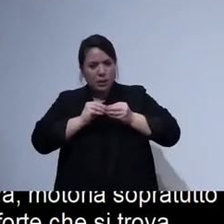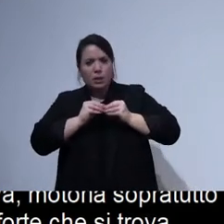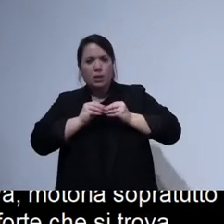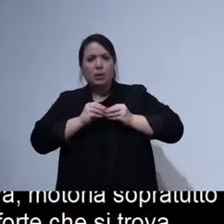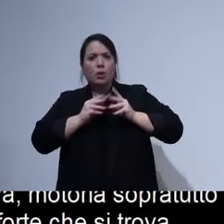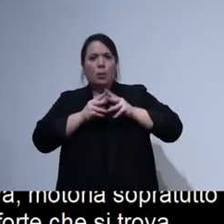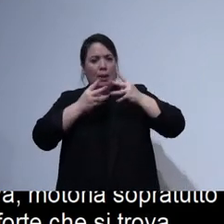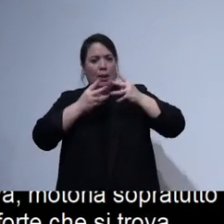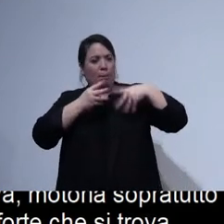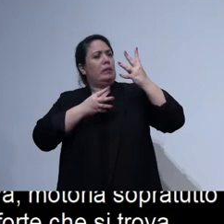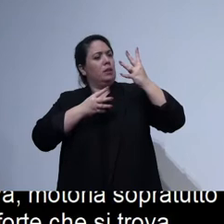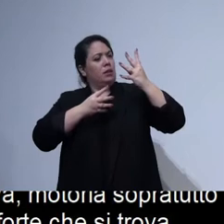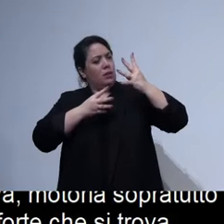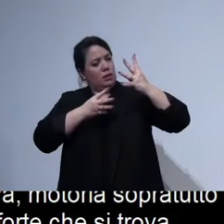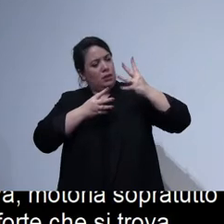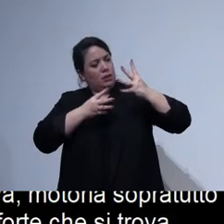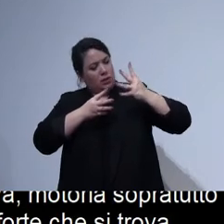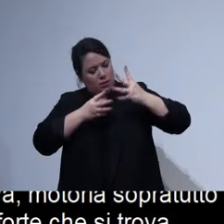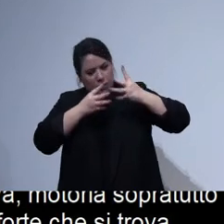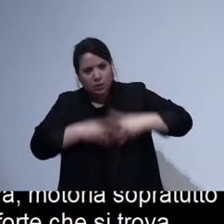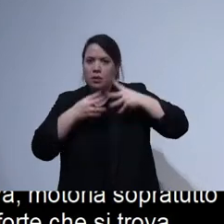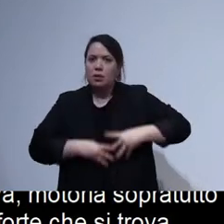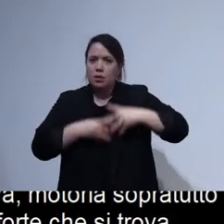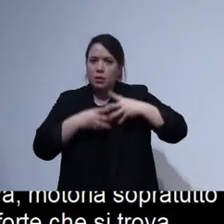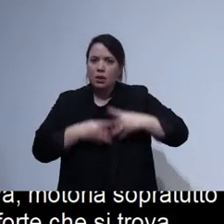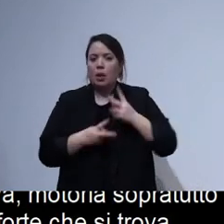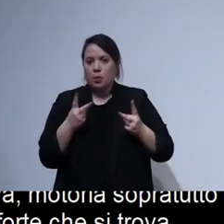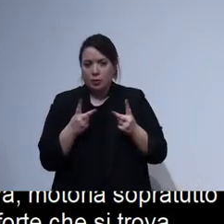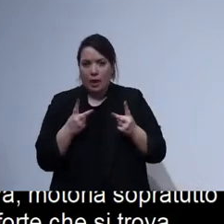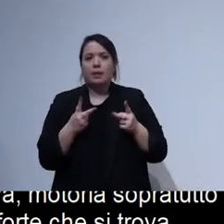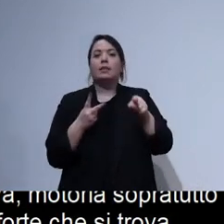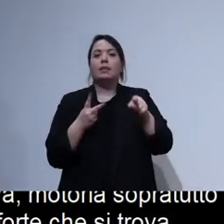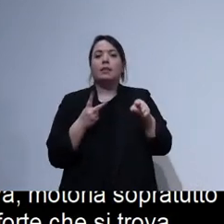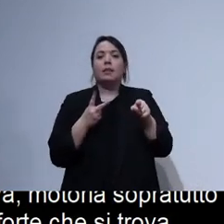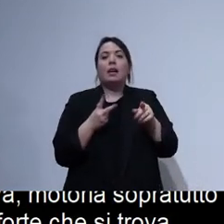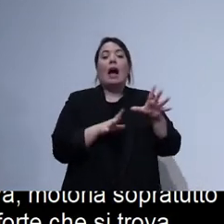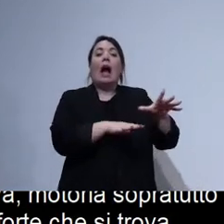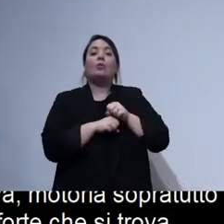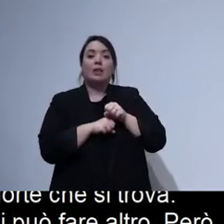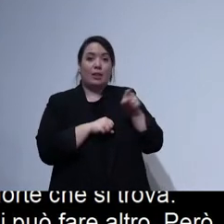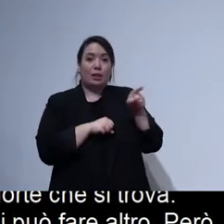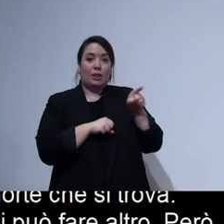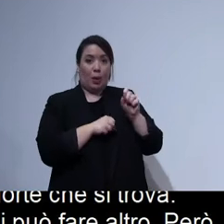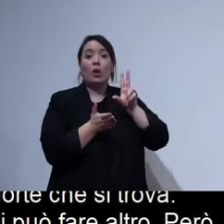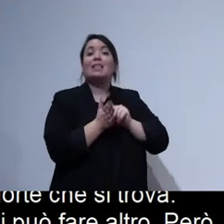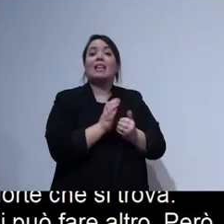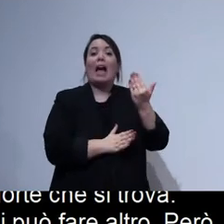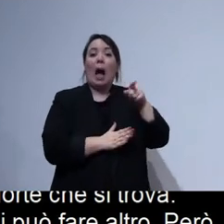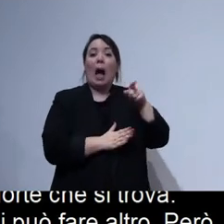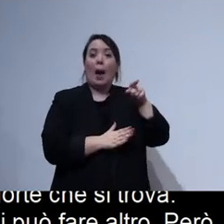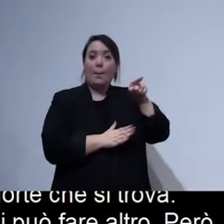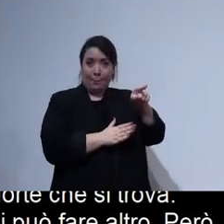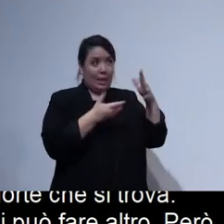2017, giusto per raccontarvi la storia, abbiamo acquisito Accomable, che era una start-up negli Stati Uniti che si occupava proprio di